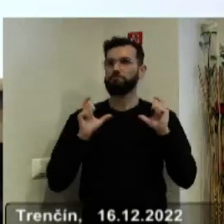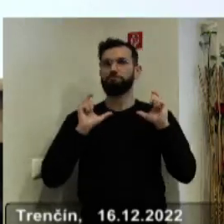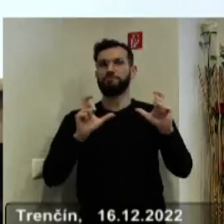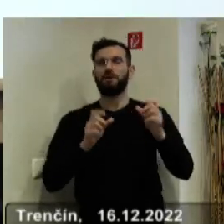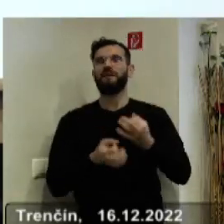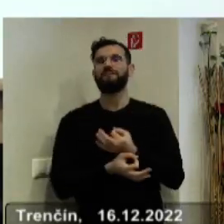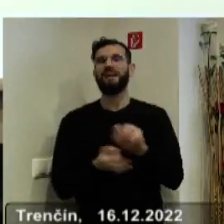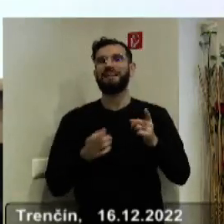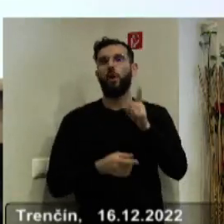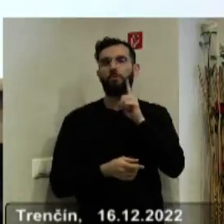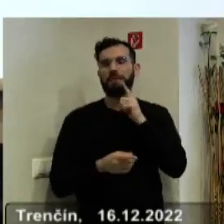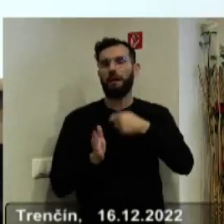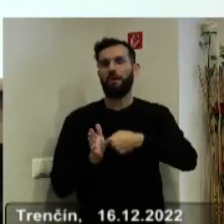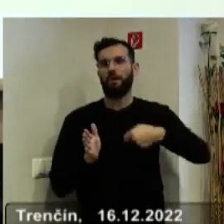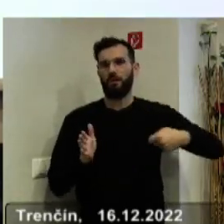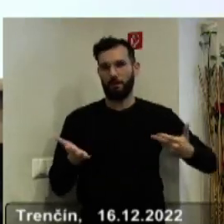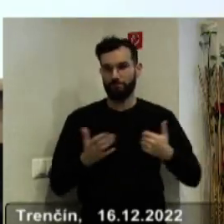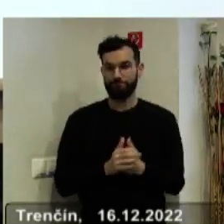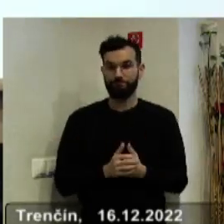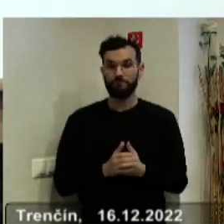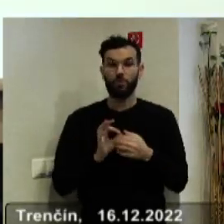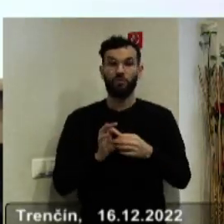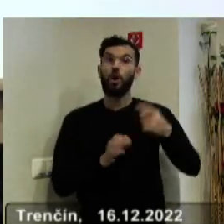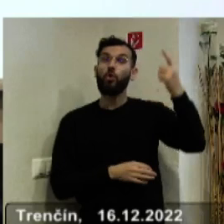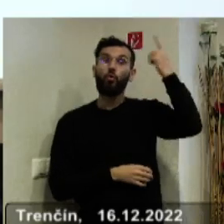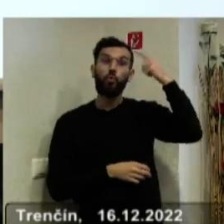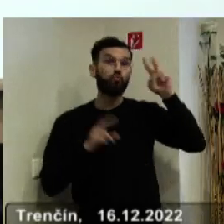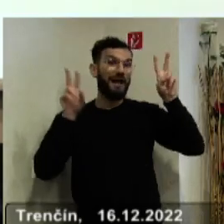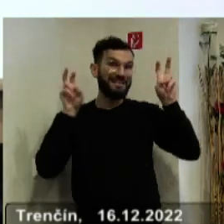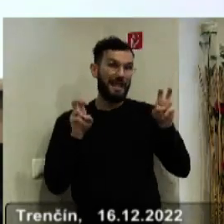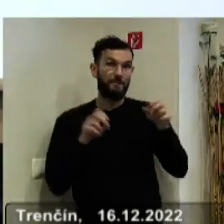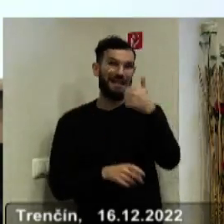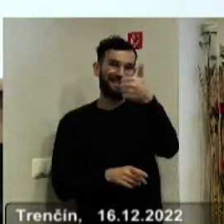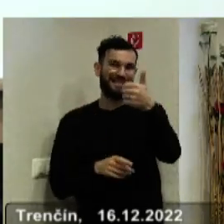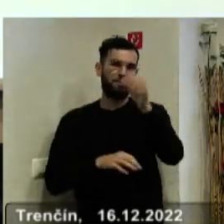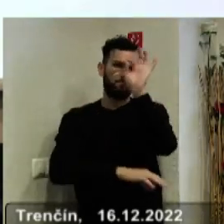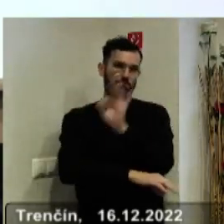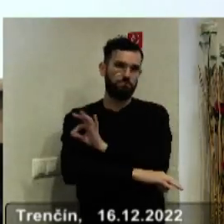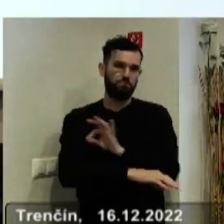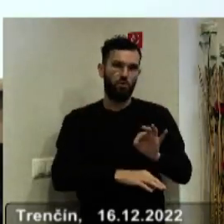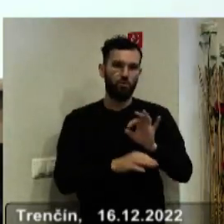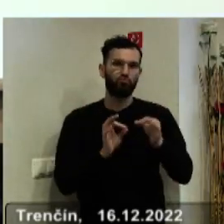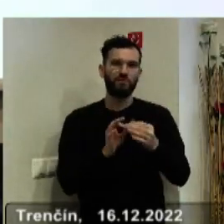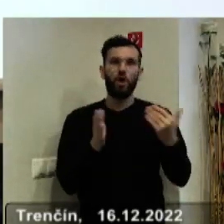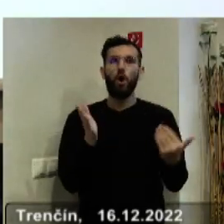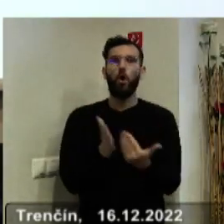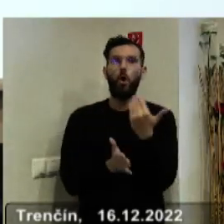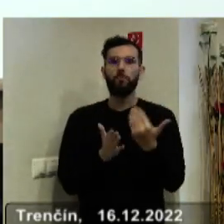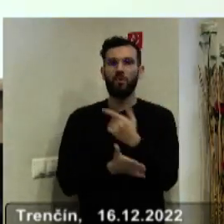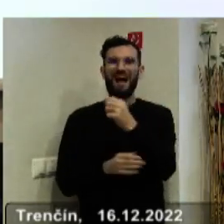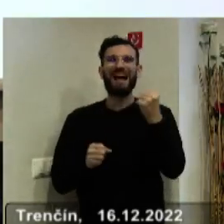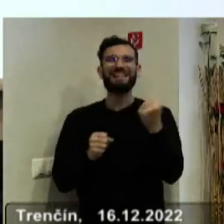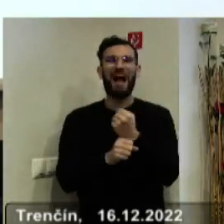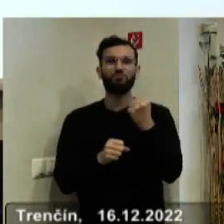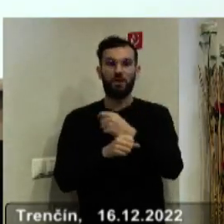procesy verejného obstarávania. V oblasti kultúry aktuálne beží jeden projekt, a to je revitalizácia dražkovičovho